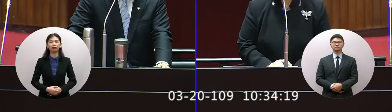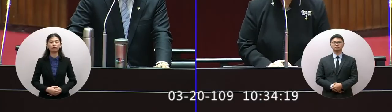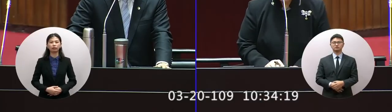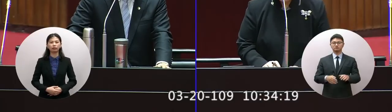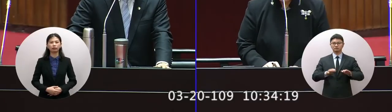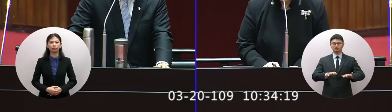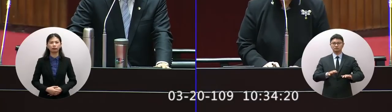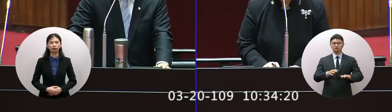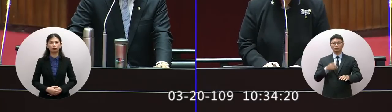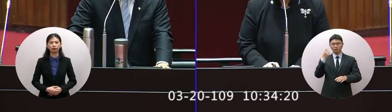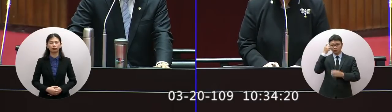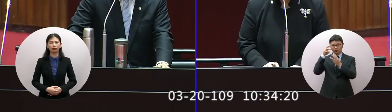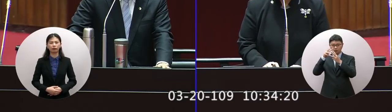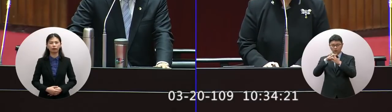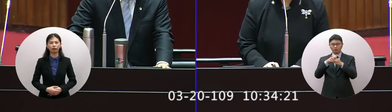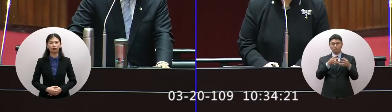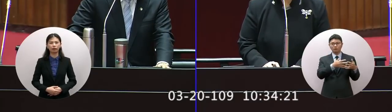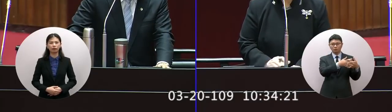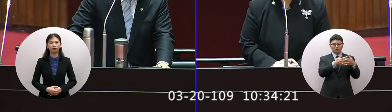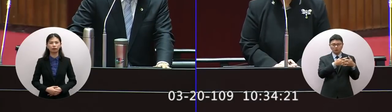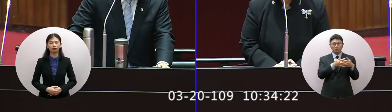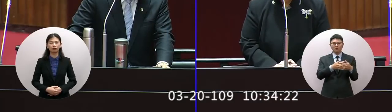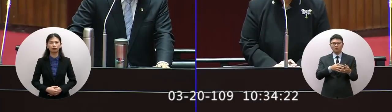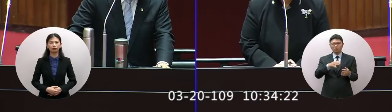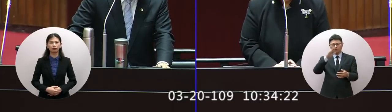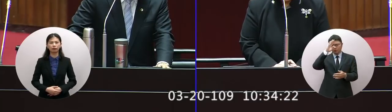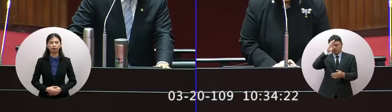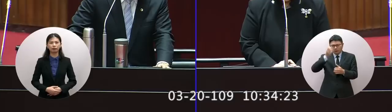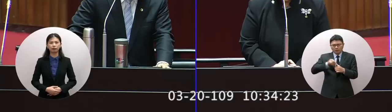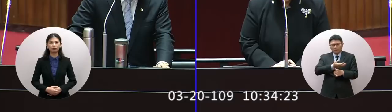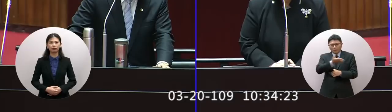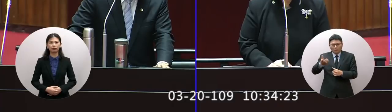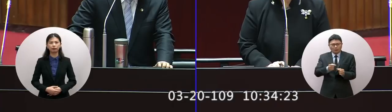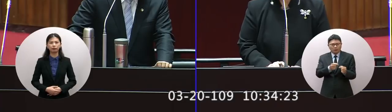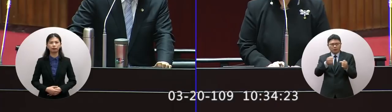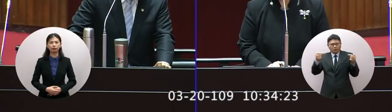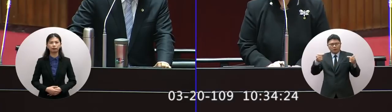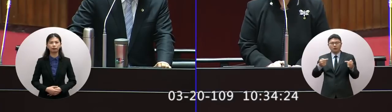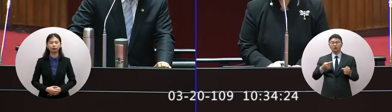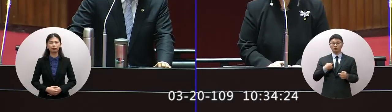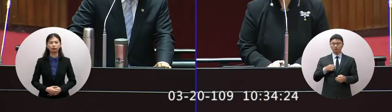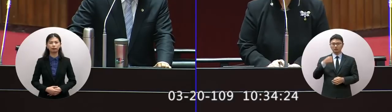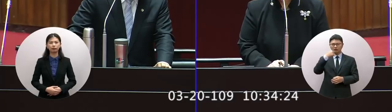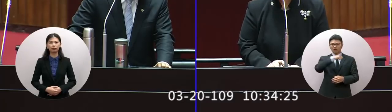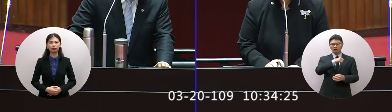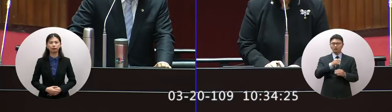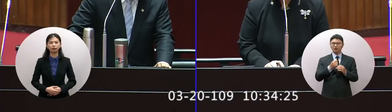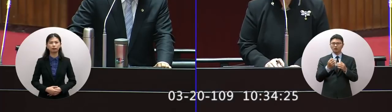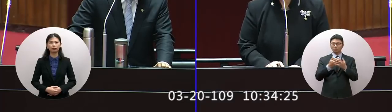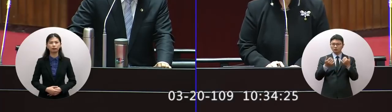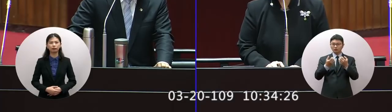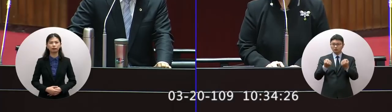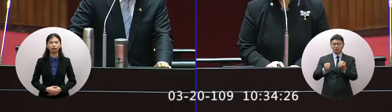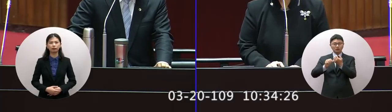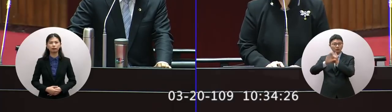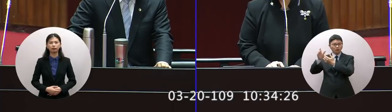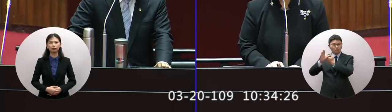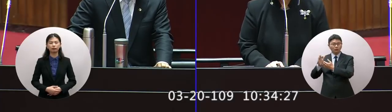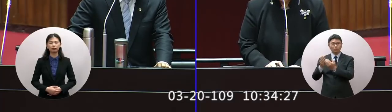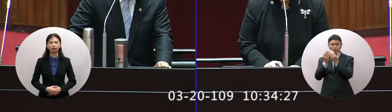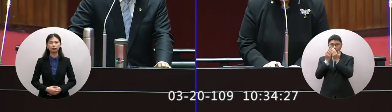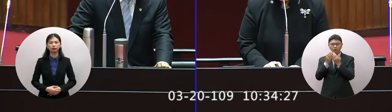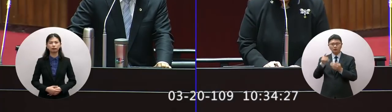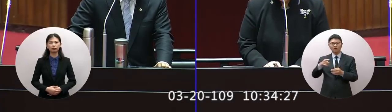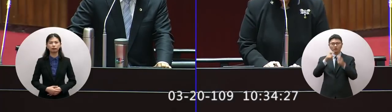現在歐美各國疫情很方便在拉情報我們臺灣很多海外的留學生都買不到口